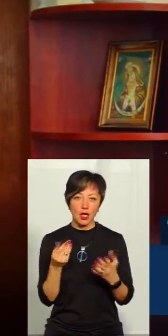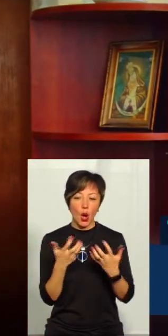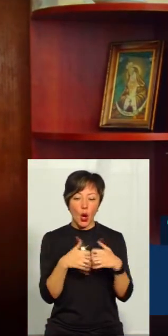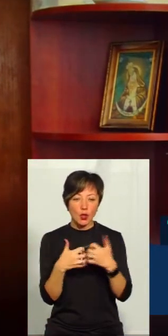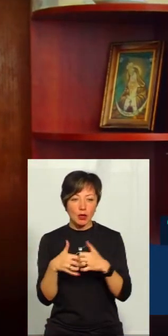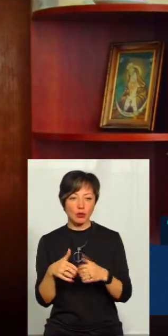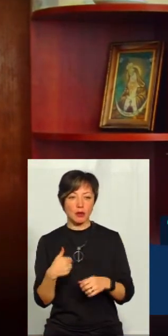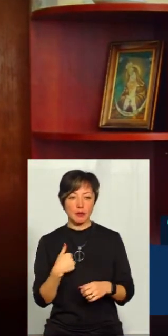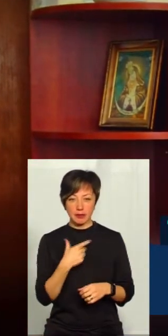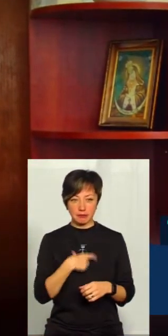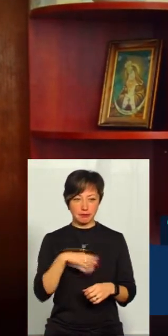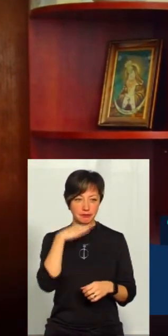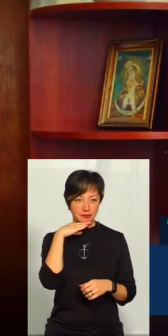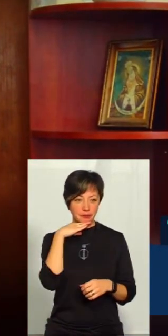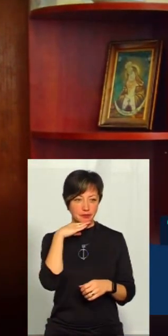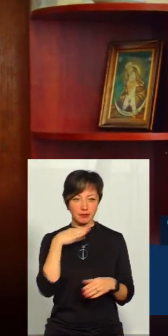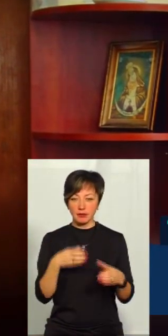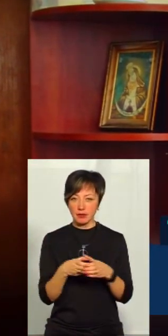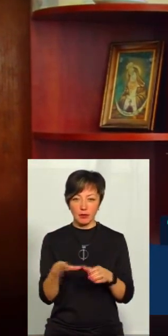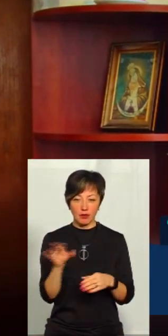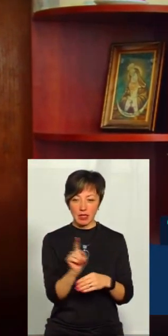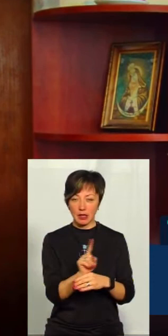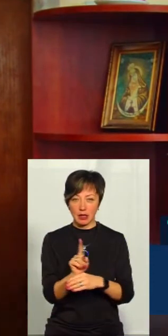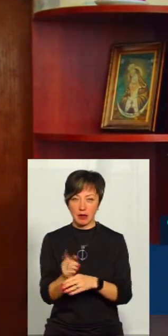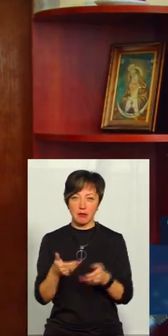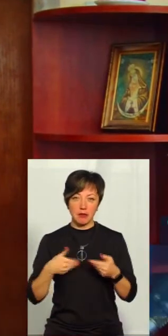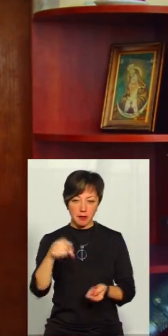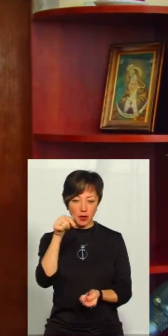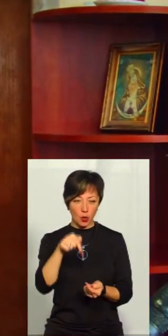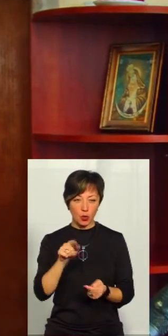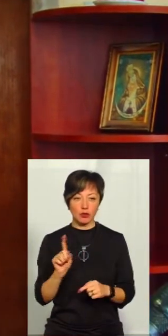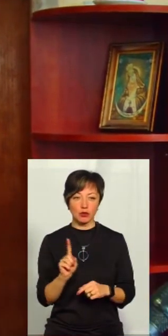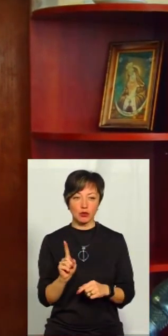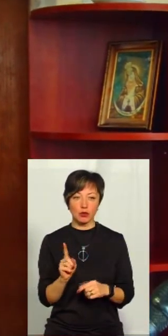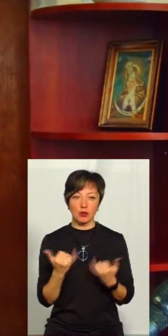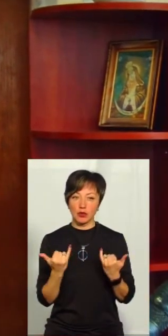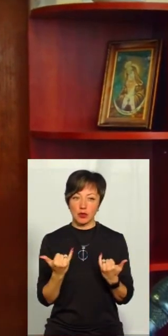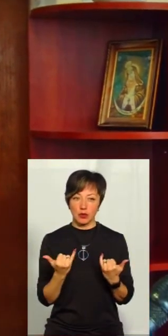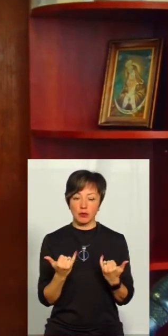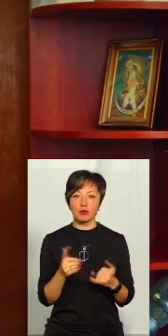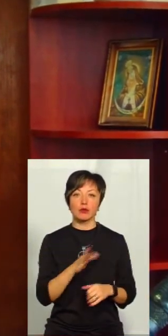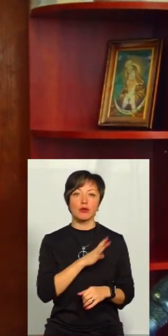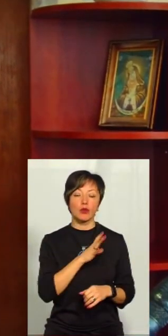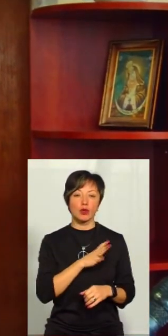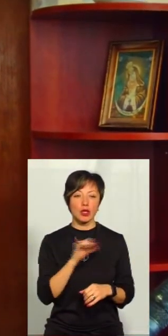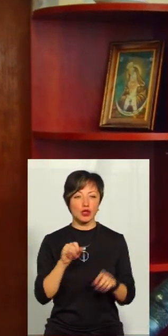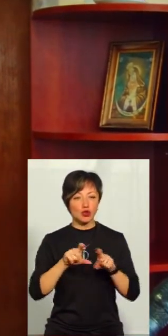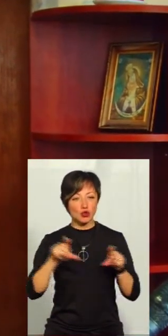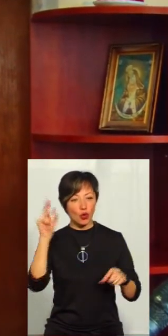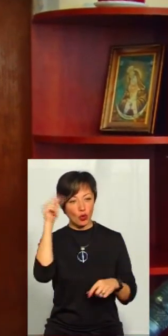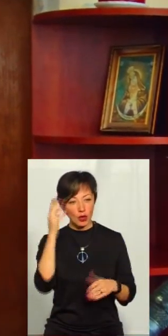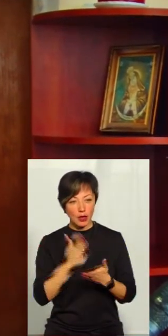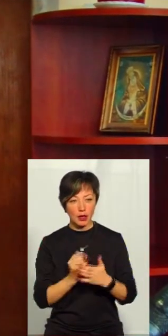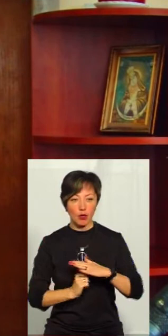ми самодостатня громада. По всіх критеріях ми підходимо, що ми ж сьогодні, і школа в нас є